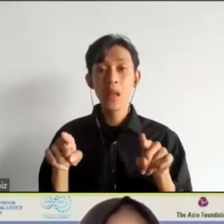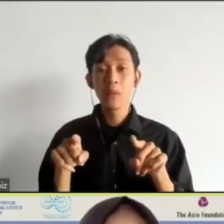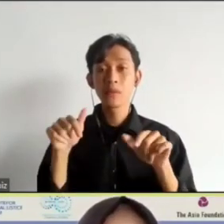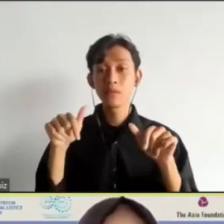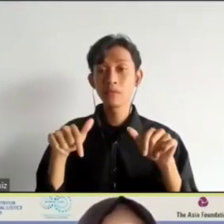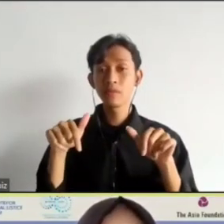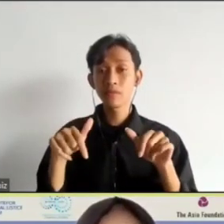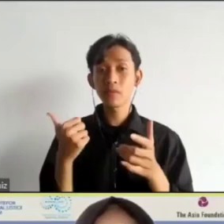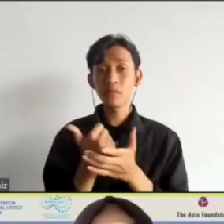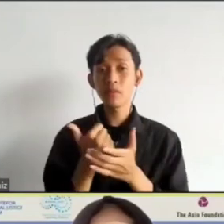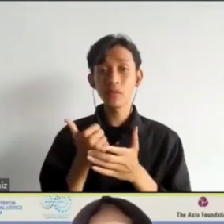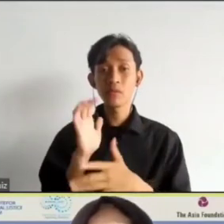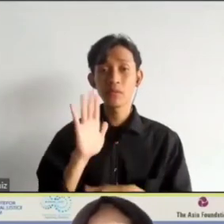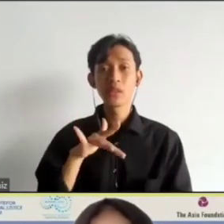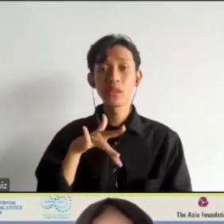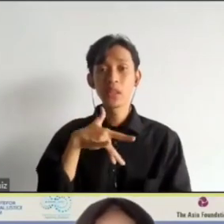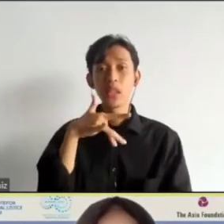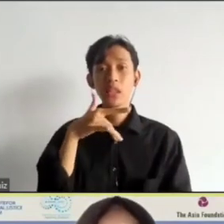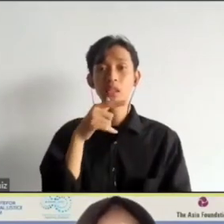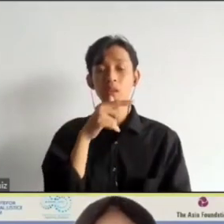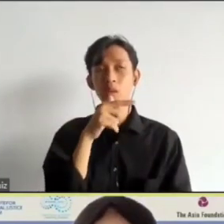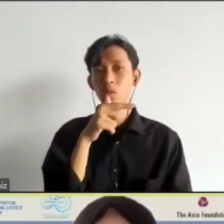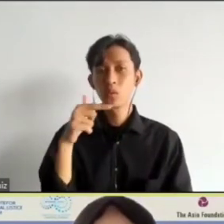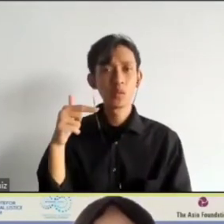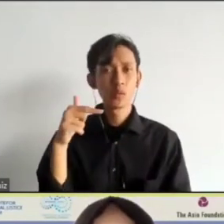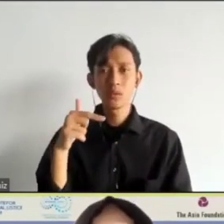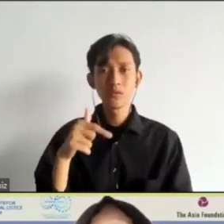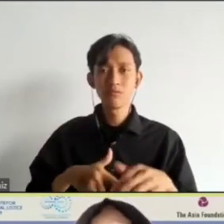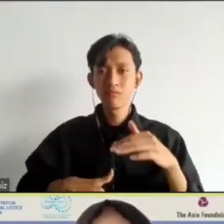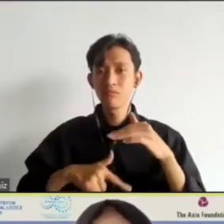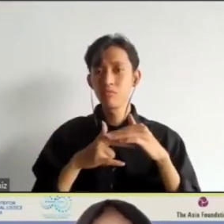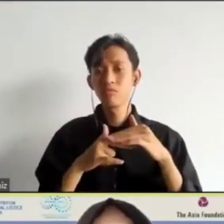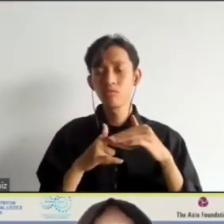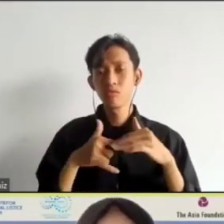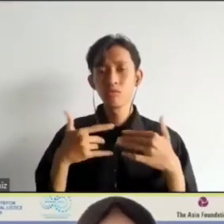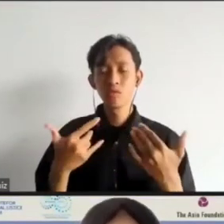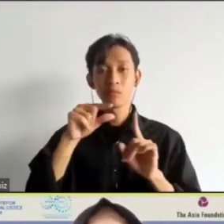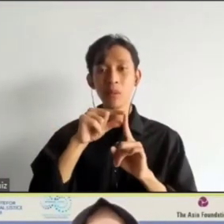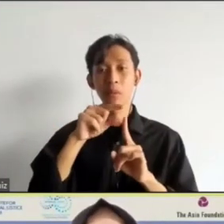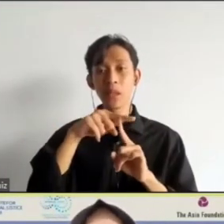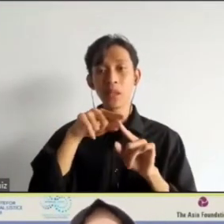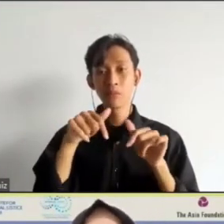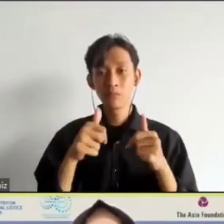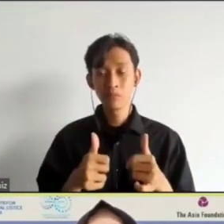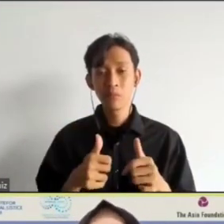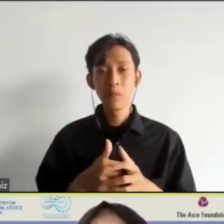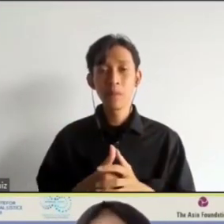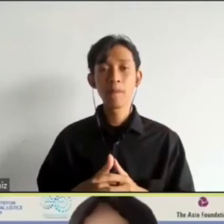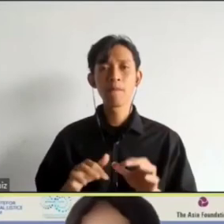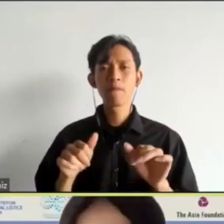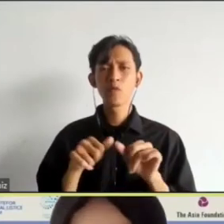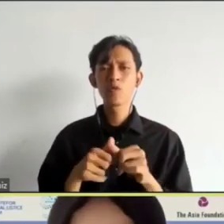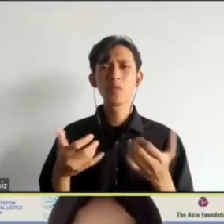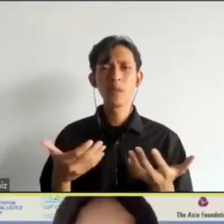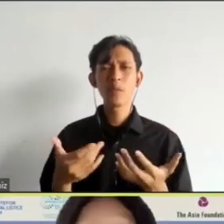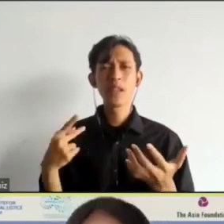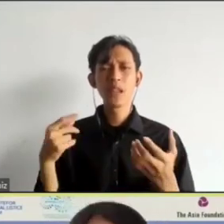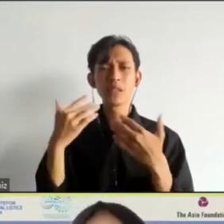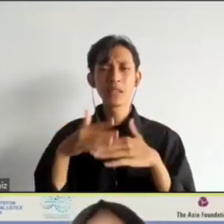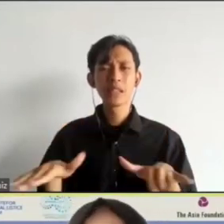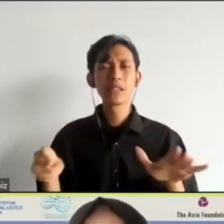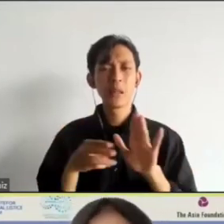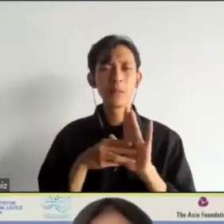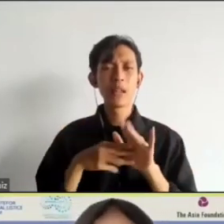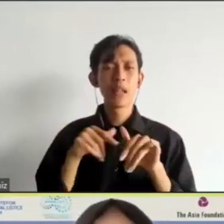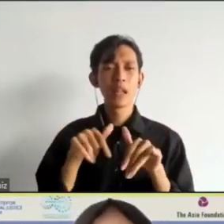sebenarnya masih dirasakan belum memenuhi apa yang diinginkan oleh masyarakat. Lalu bagaimana kita menyelesaikan masalah ini?